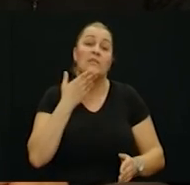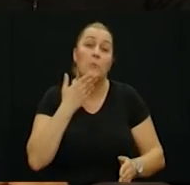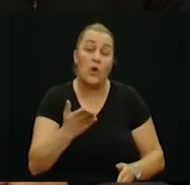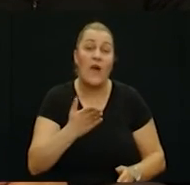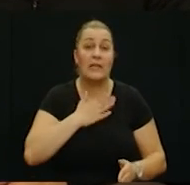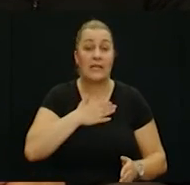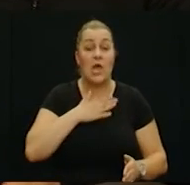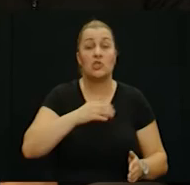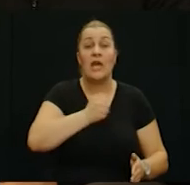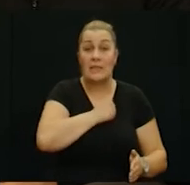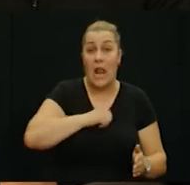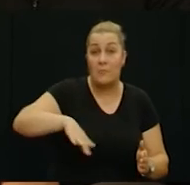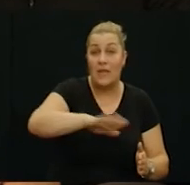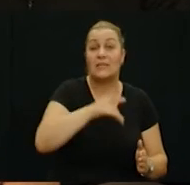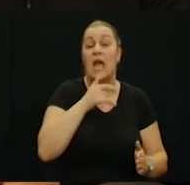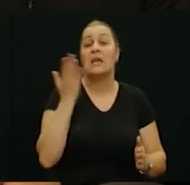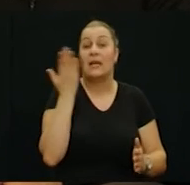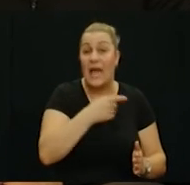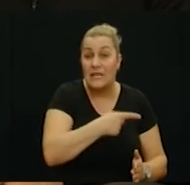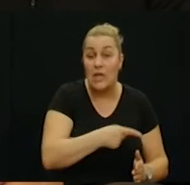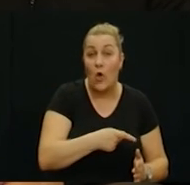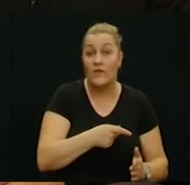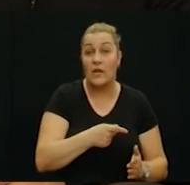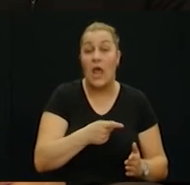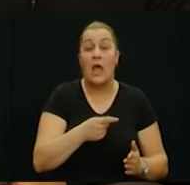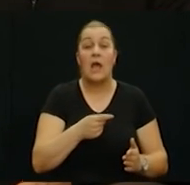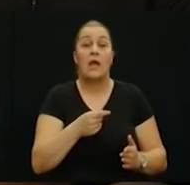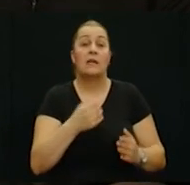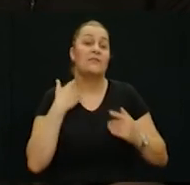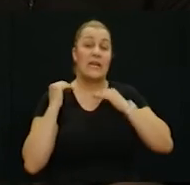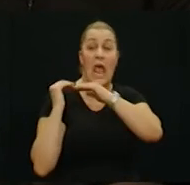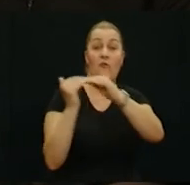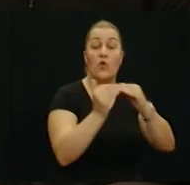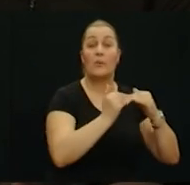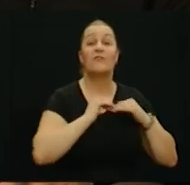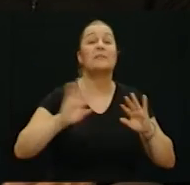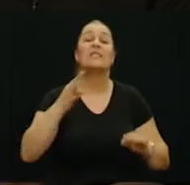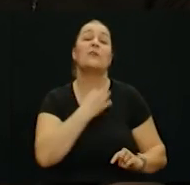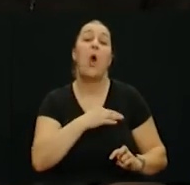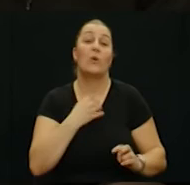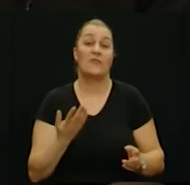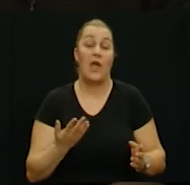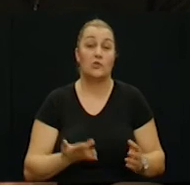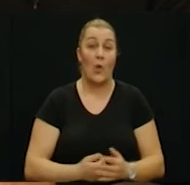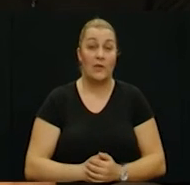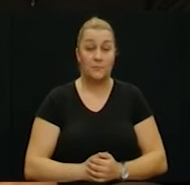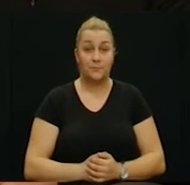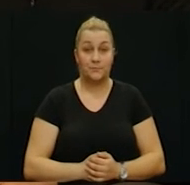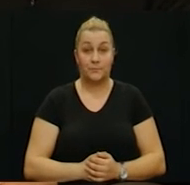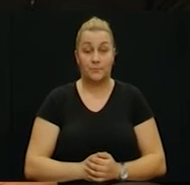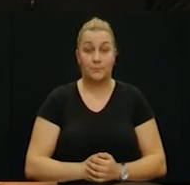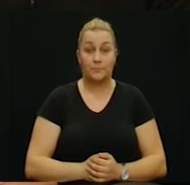-Dalmatinske Županije naša Dalmatinska Zagora i Hercegovina u dajmanju ruku radima pravim sa svima u Hrvatsko da se opet ne dijelimo